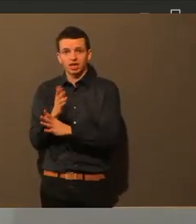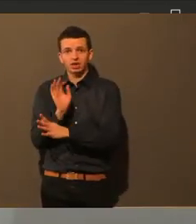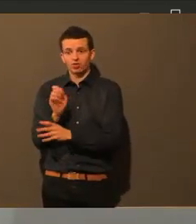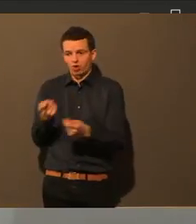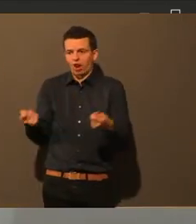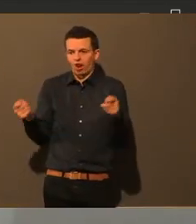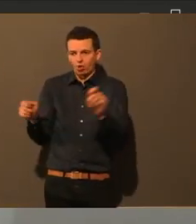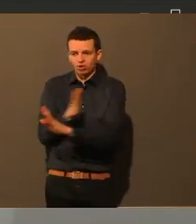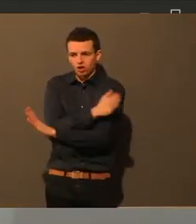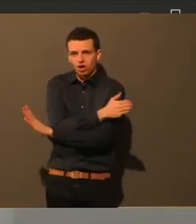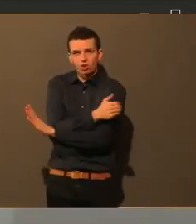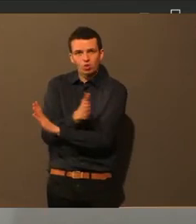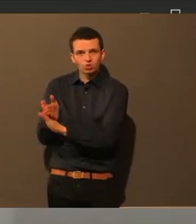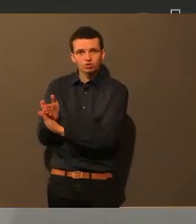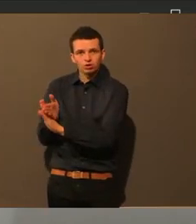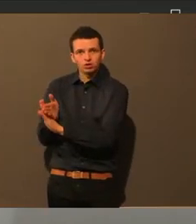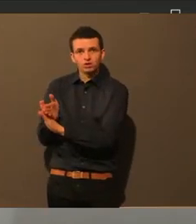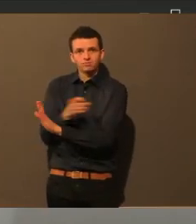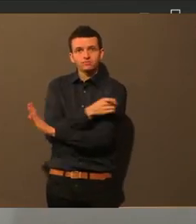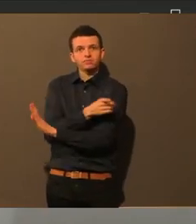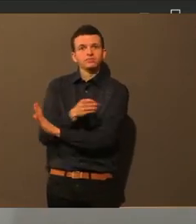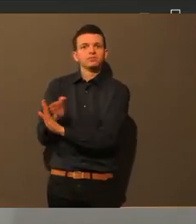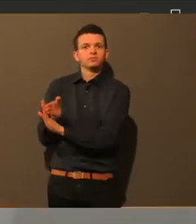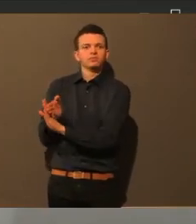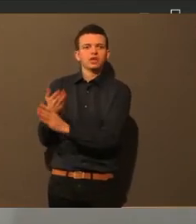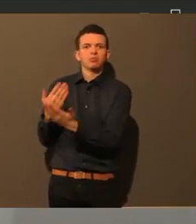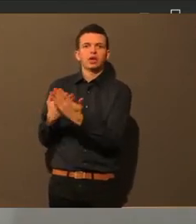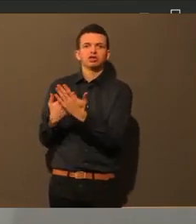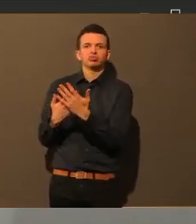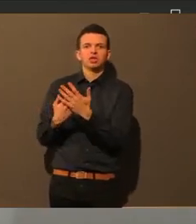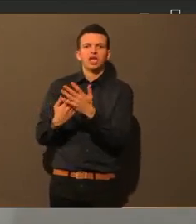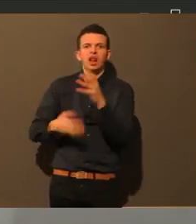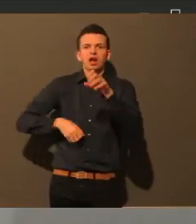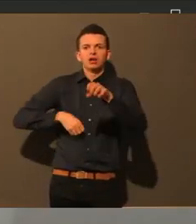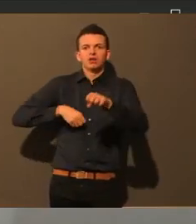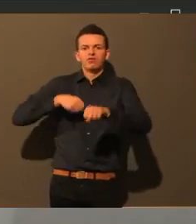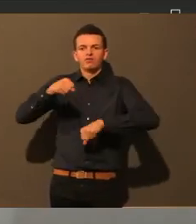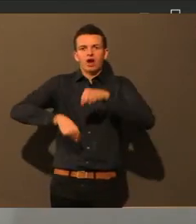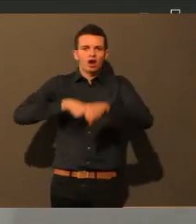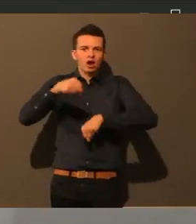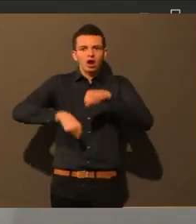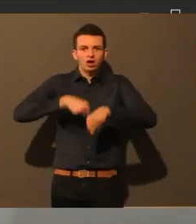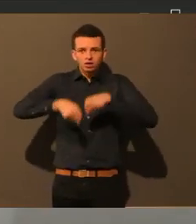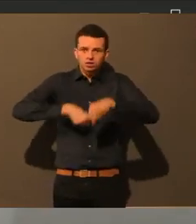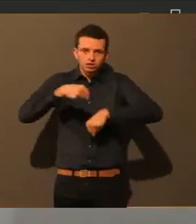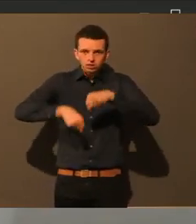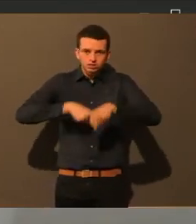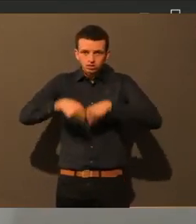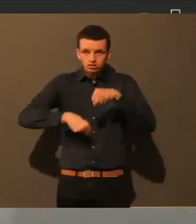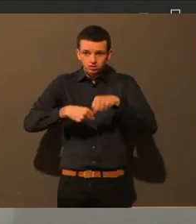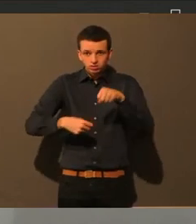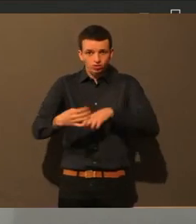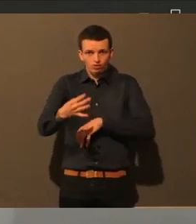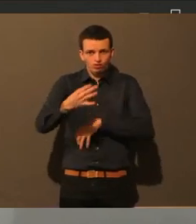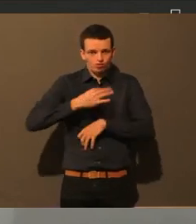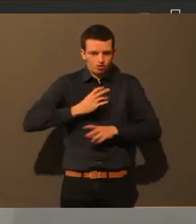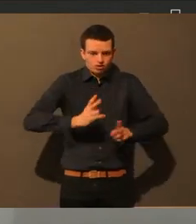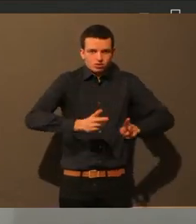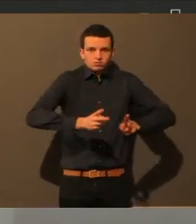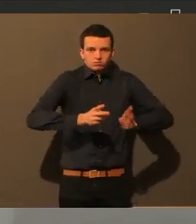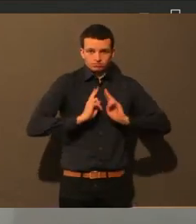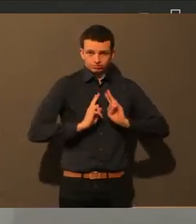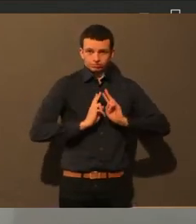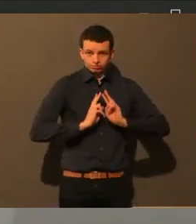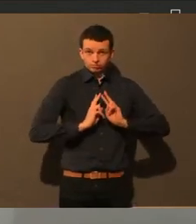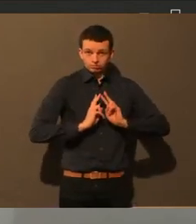Fitnessstudios dieses Rennradgerät den Leuten nach Hause bringen oder ich weiß nicht, dass die Leute dann halt zu Hause Sport